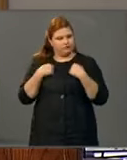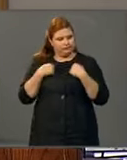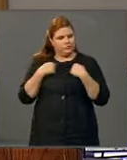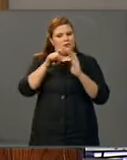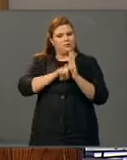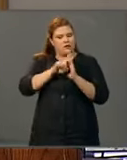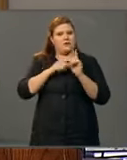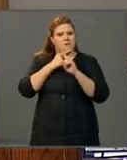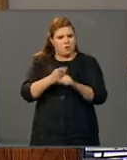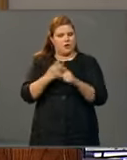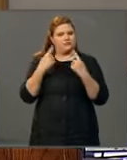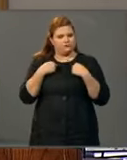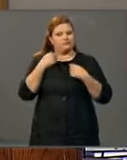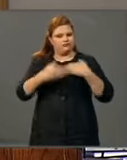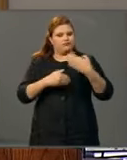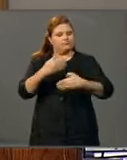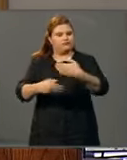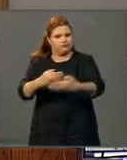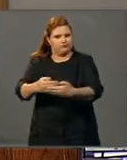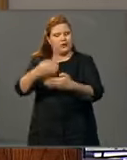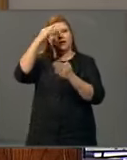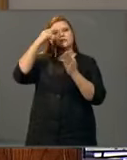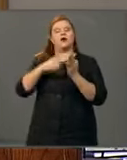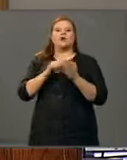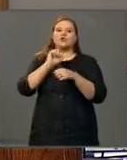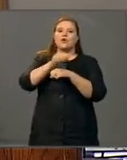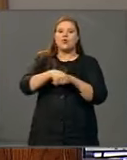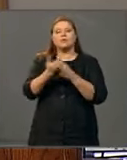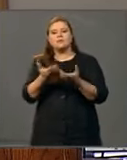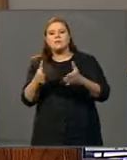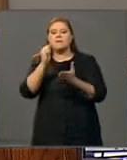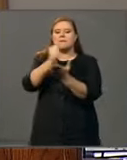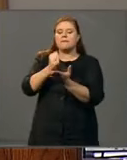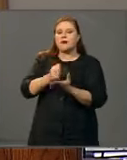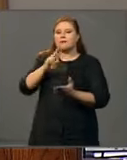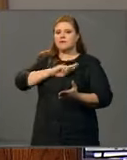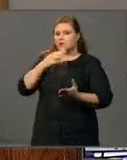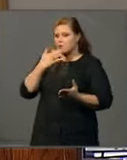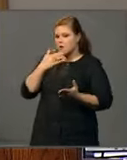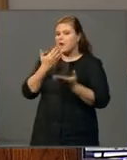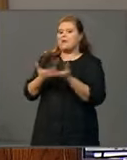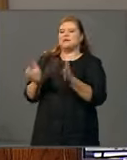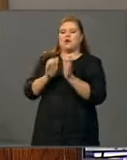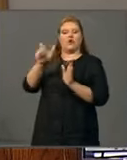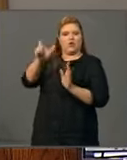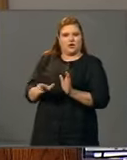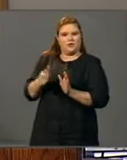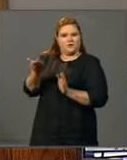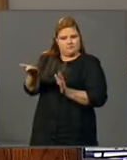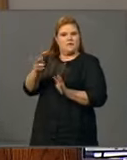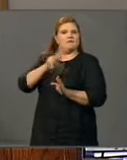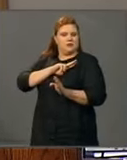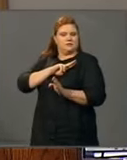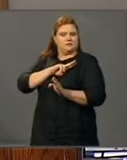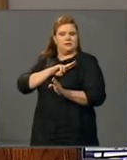mukaan. Tämä merkitsee, että päätösvalta konkurssipesän asioihin liittyen on pesän hoitajalla. Olosuhteiden ja esimerkiksi